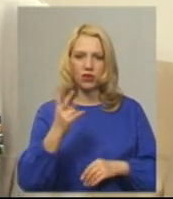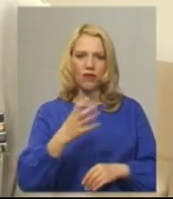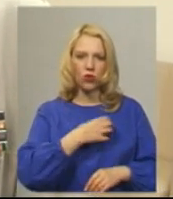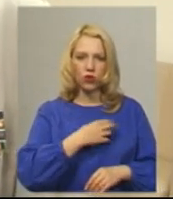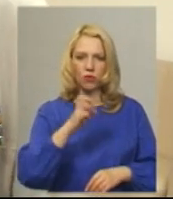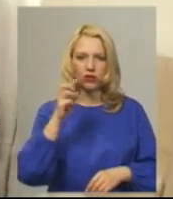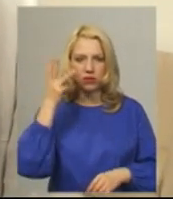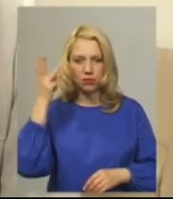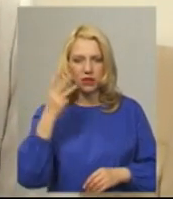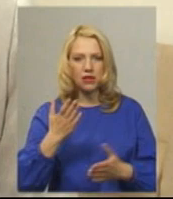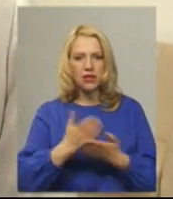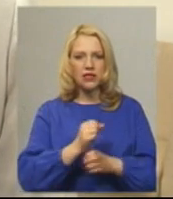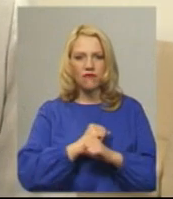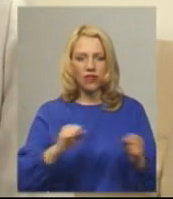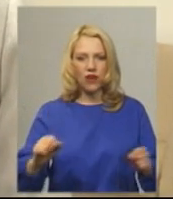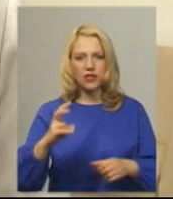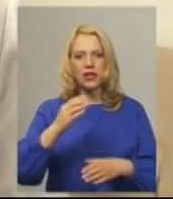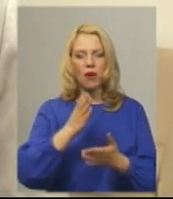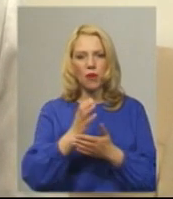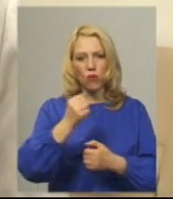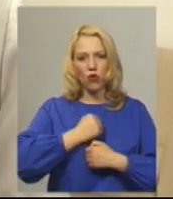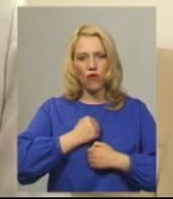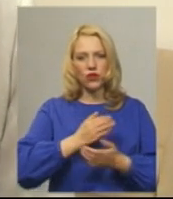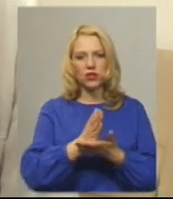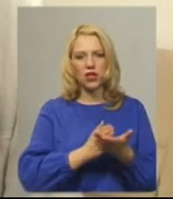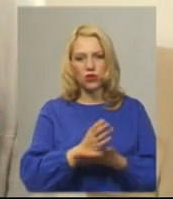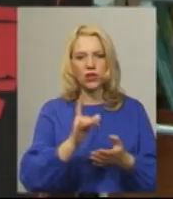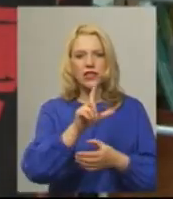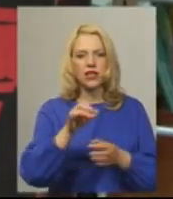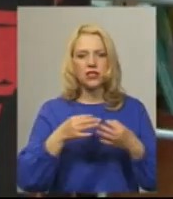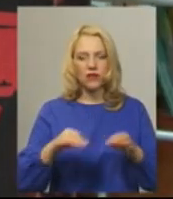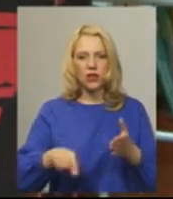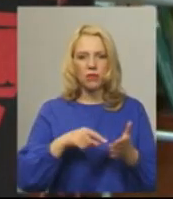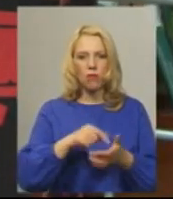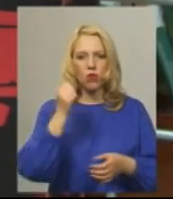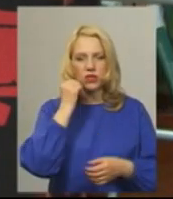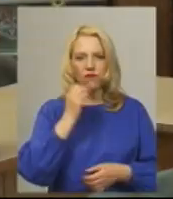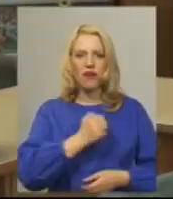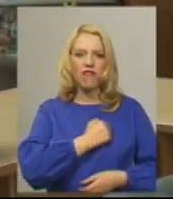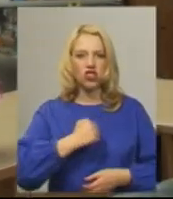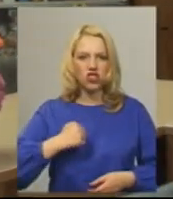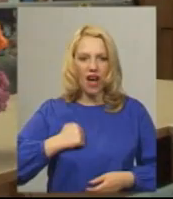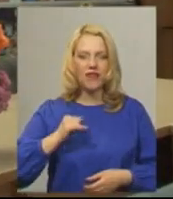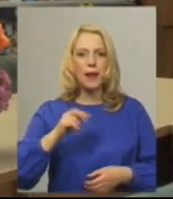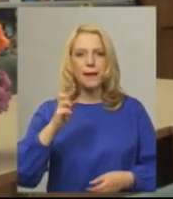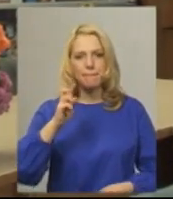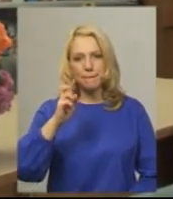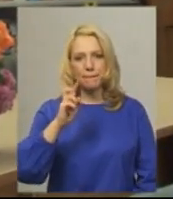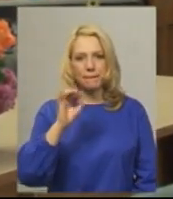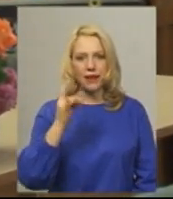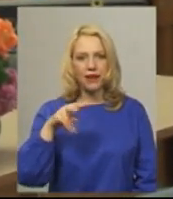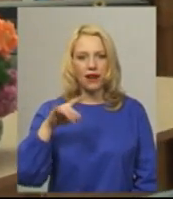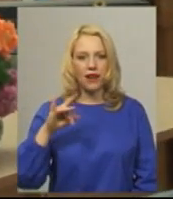медалі за відвагу, за бойові заслуги, за звільнення міст Москви, Варшави і Берліну. Леся Боровець, Іван Мовчан. Новини на Суспільному.